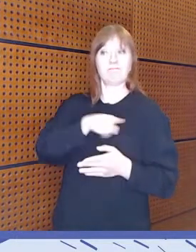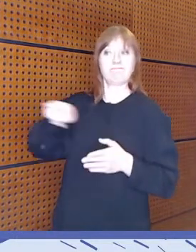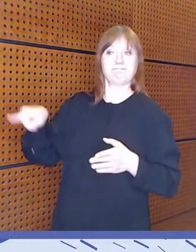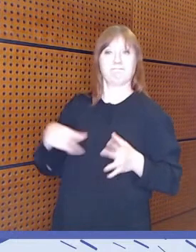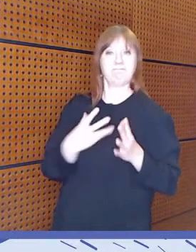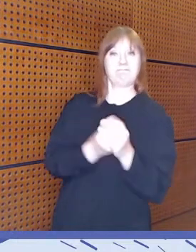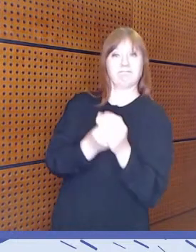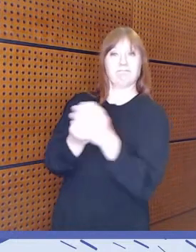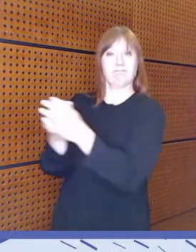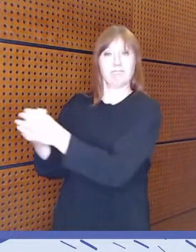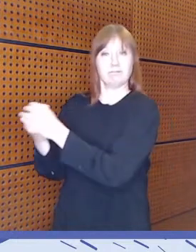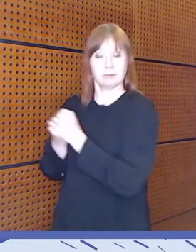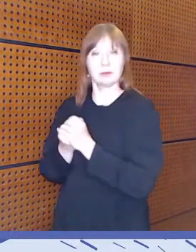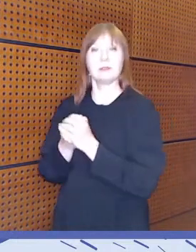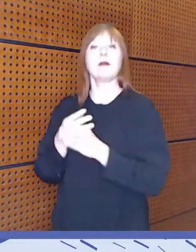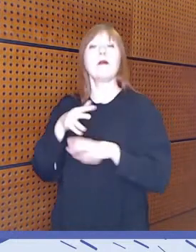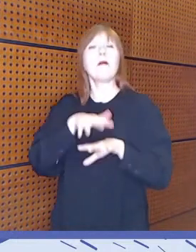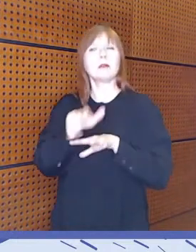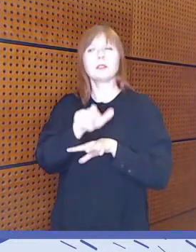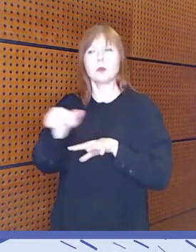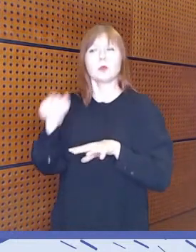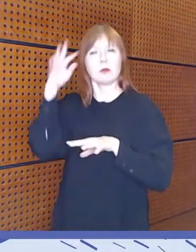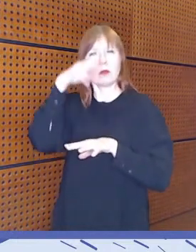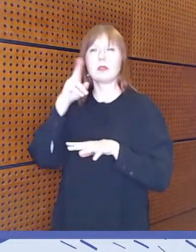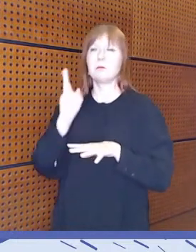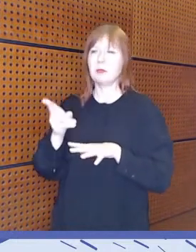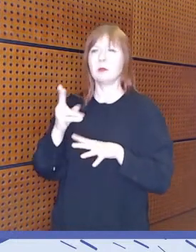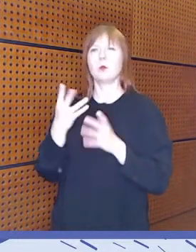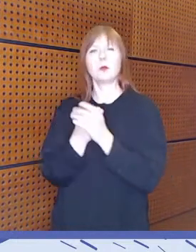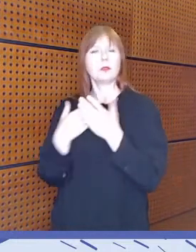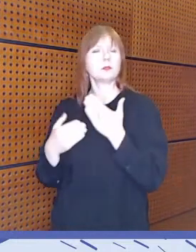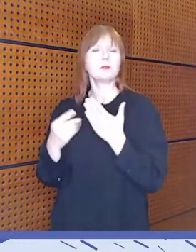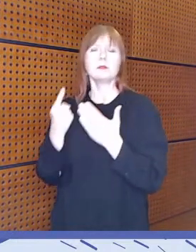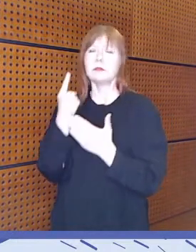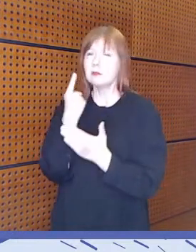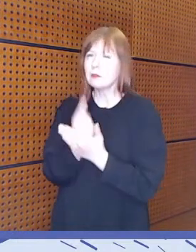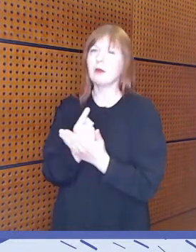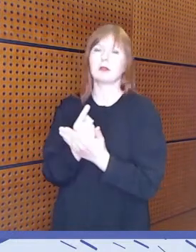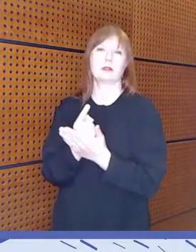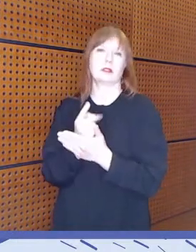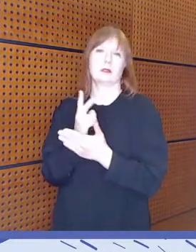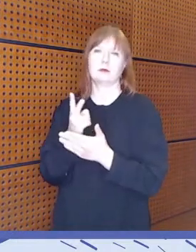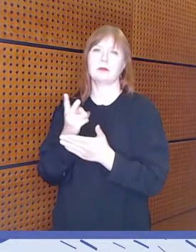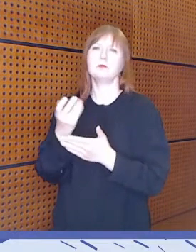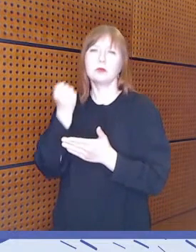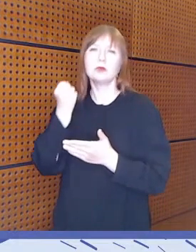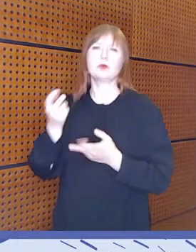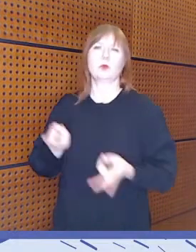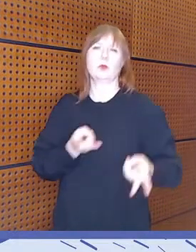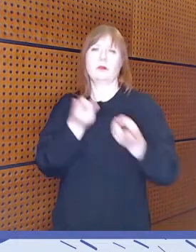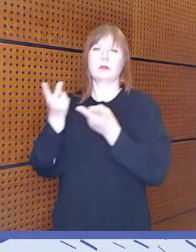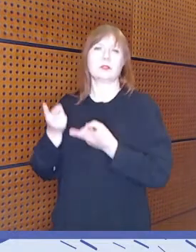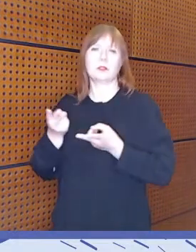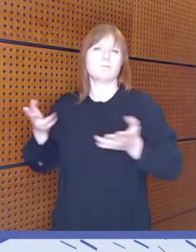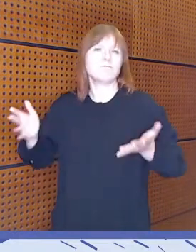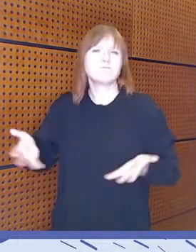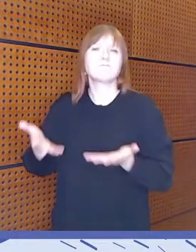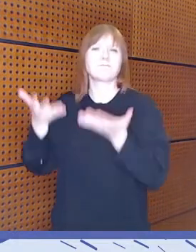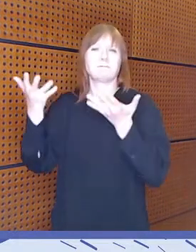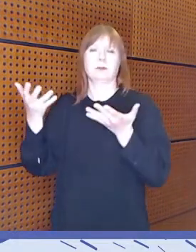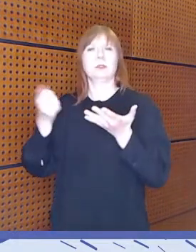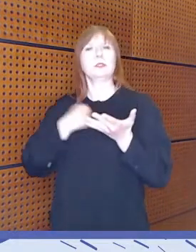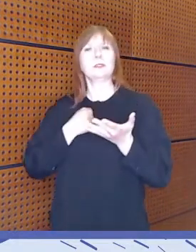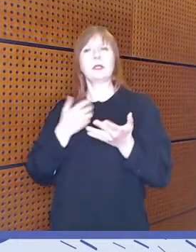että näkee sen tosi tärkeänä sen yhteistyön myös sen yhdenvertaisuuden edistämisessä, mediakasvatus- ja medialukutaitojen